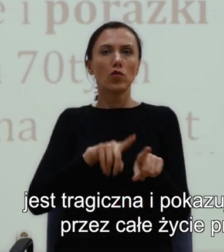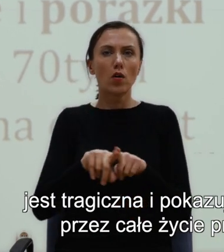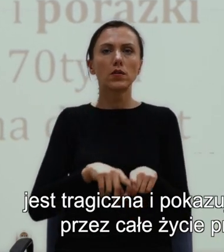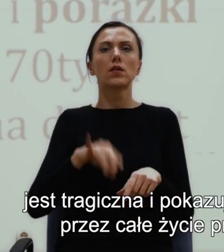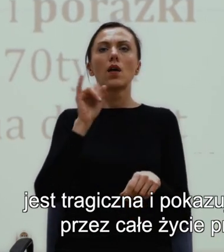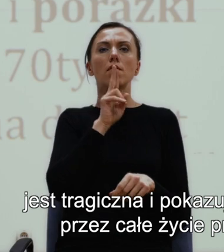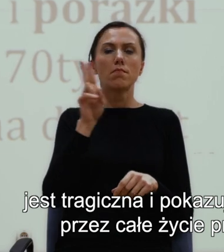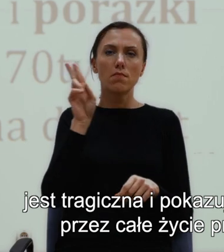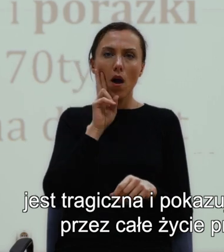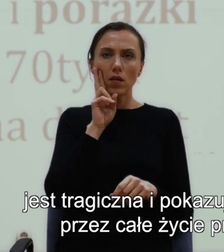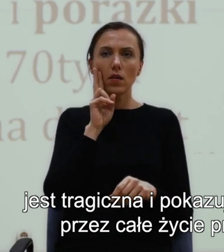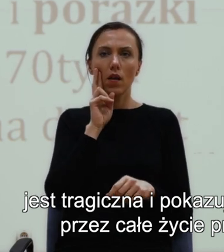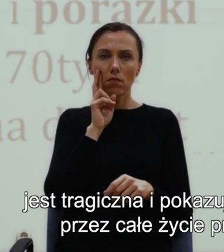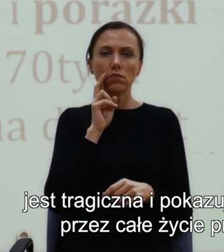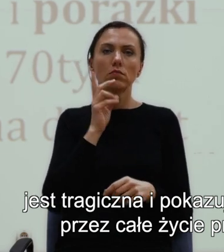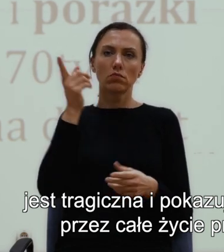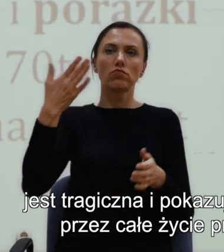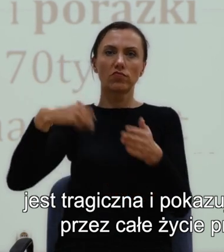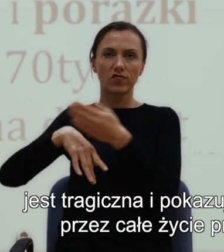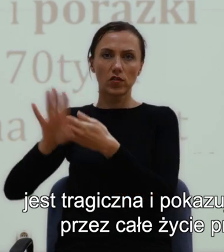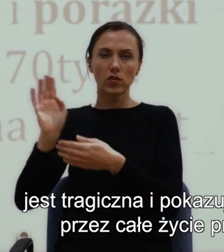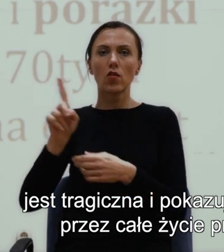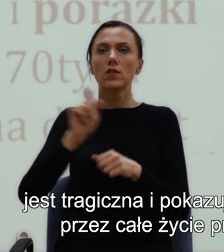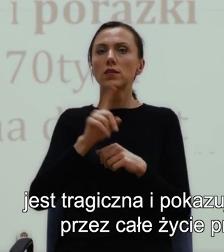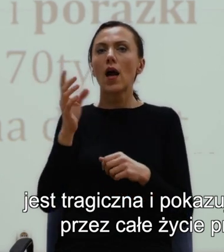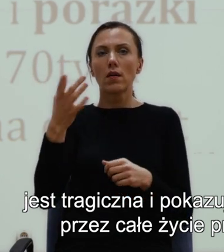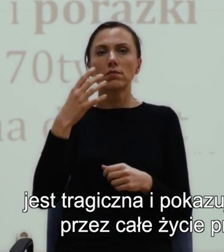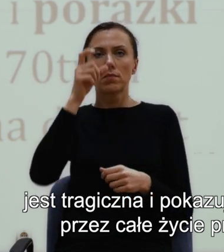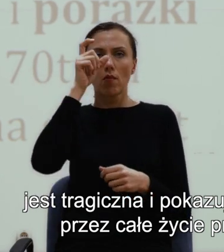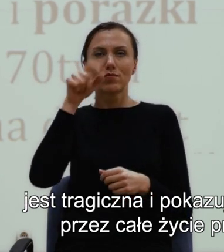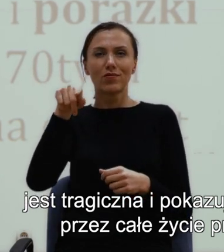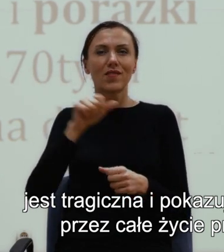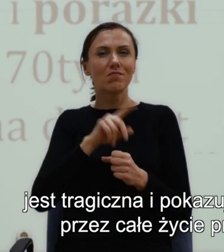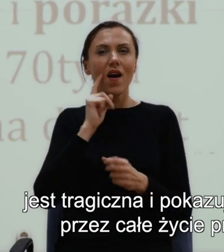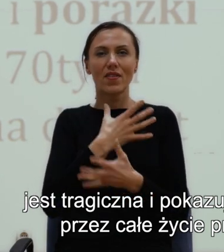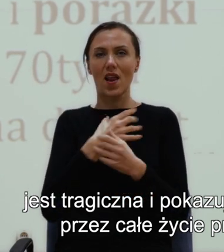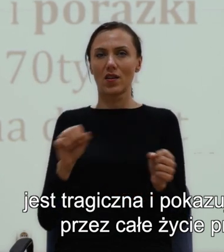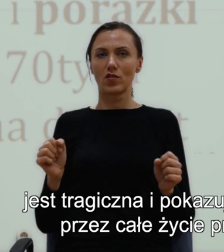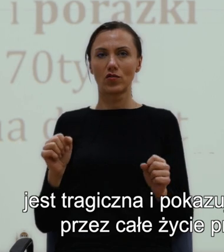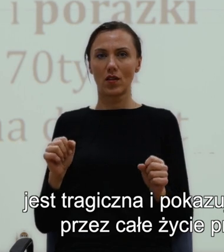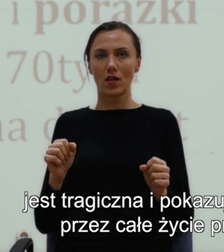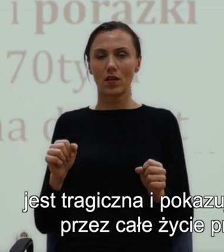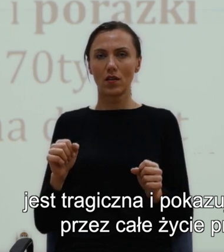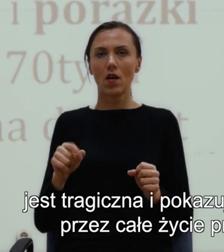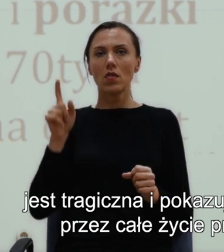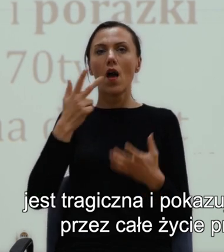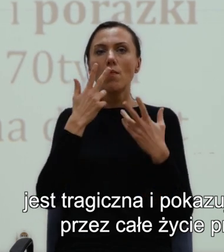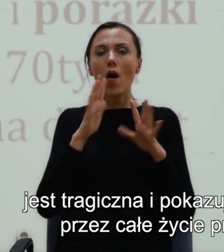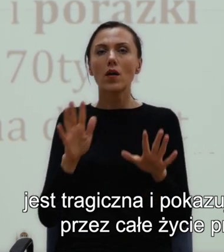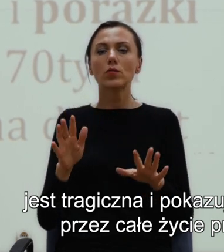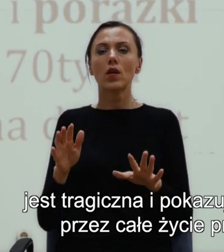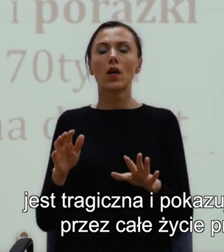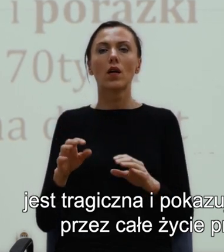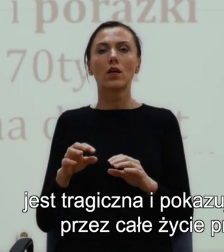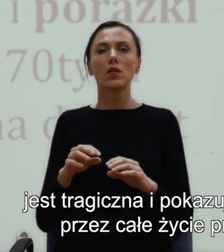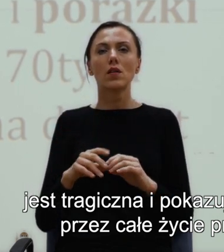tragiczna i pokazuje zmagania samego